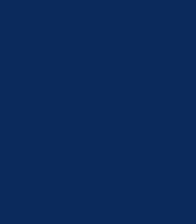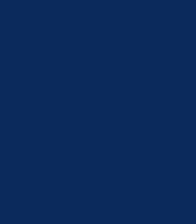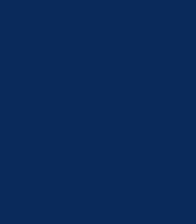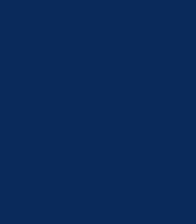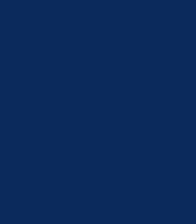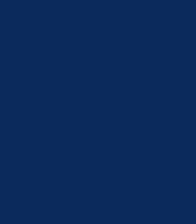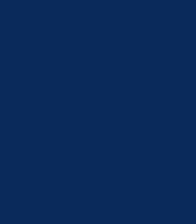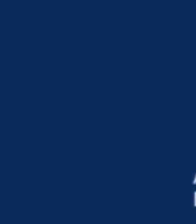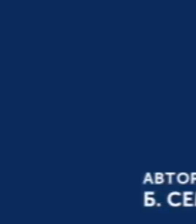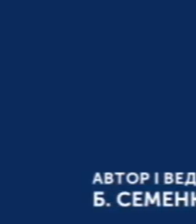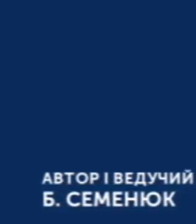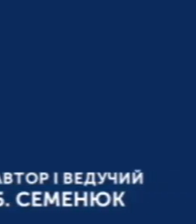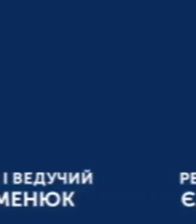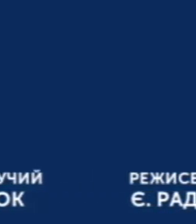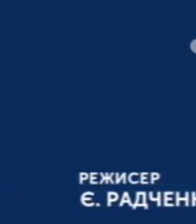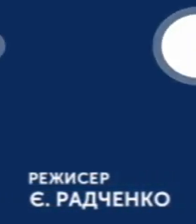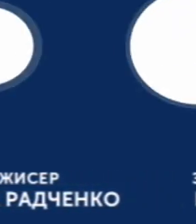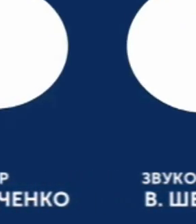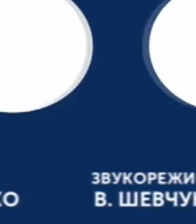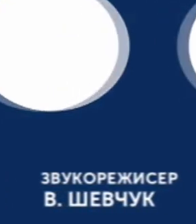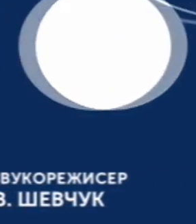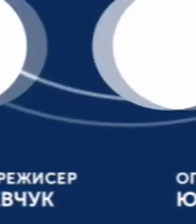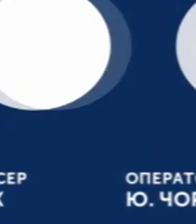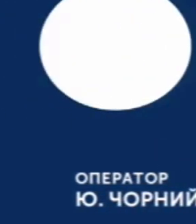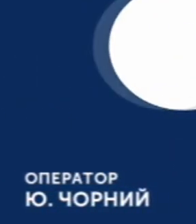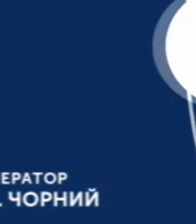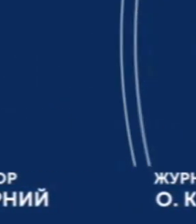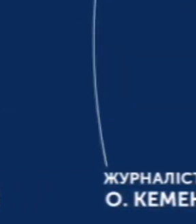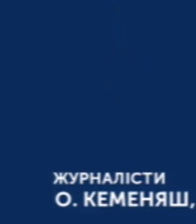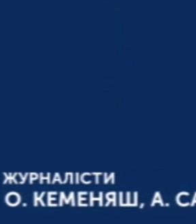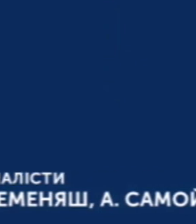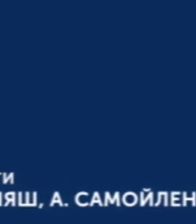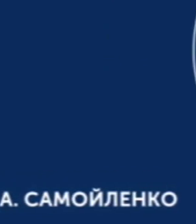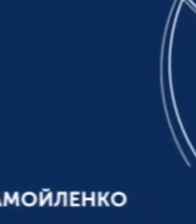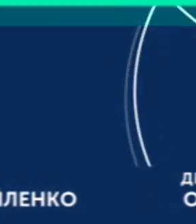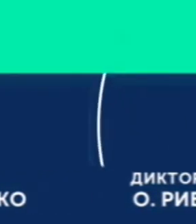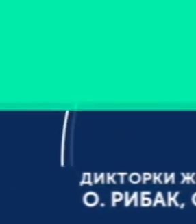Дякую. Дякую. Дякую. Дякую. Дякую. Дякую. Дякую.